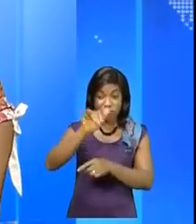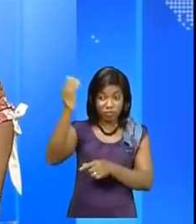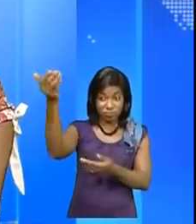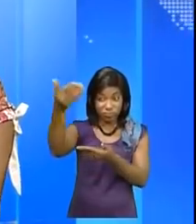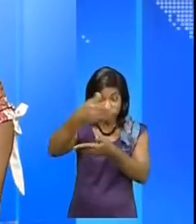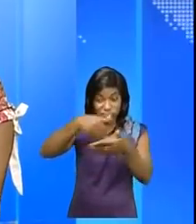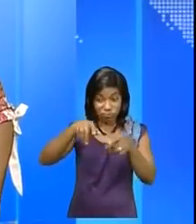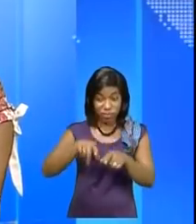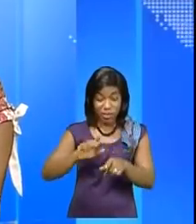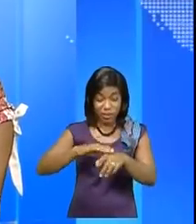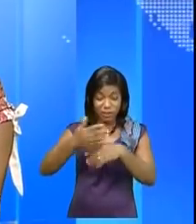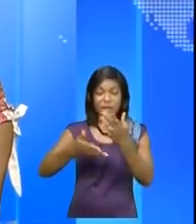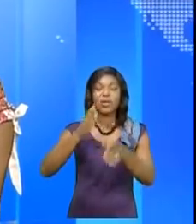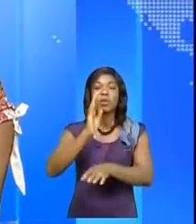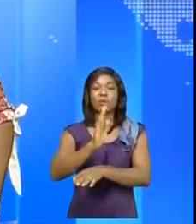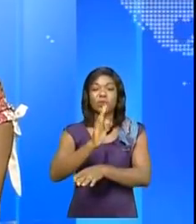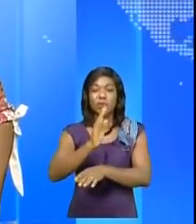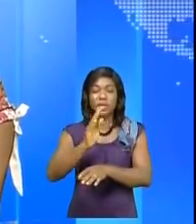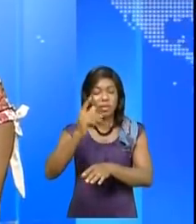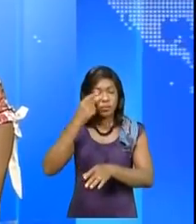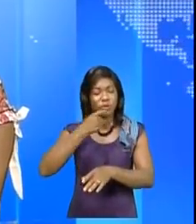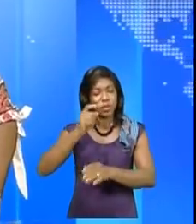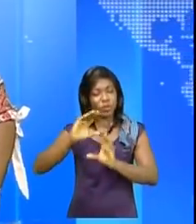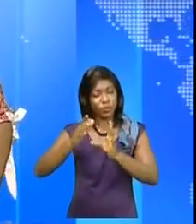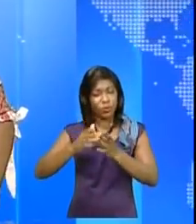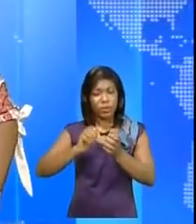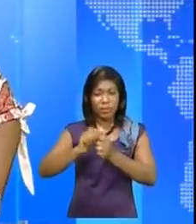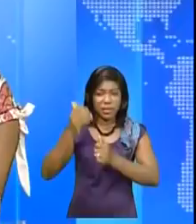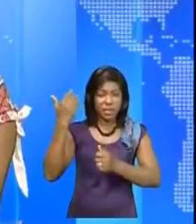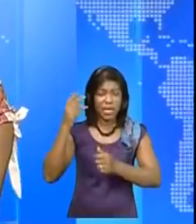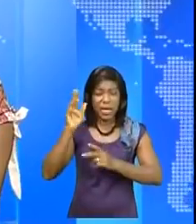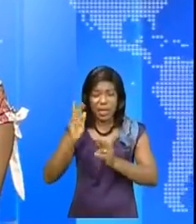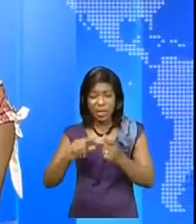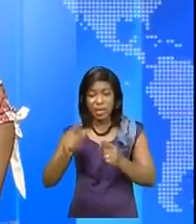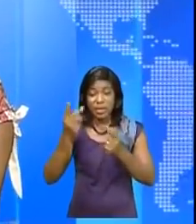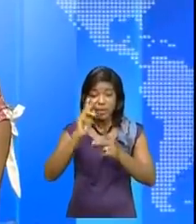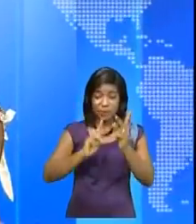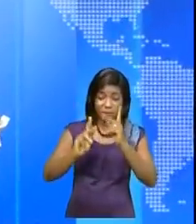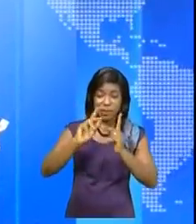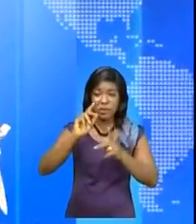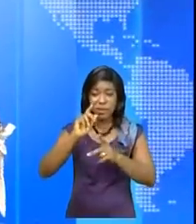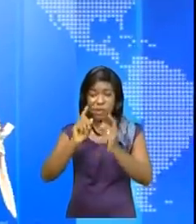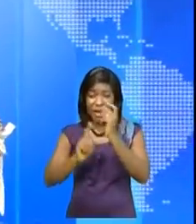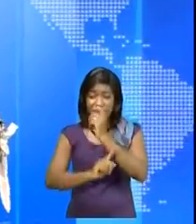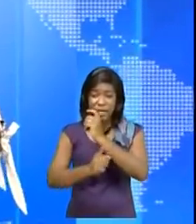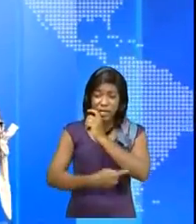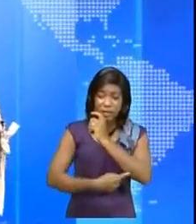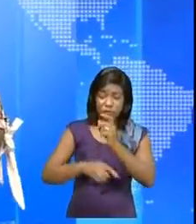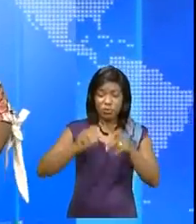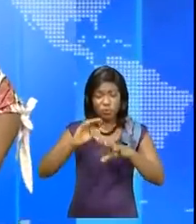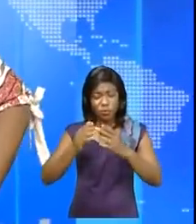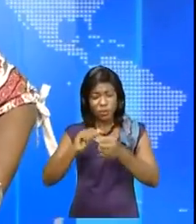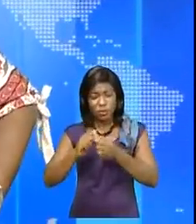cours d'une conférence de presse tenue ce jeudi à Kinshasa, la responsable de la MONISCO a fait un état de lieu de la situation vécue sur le terrain.